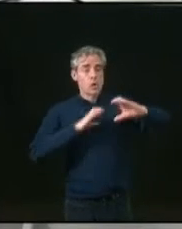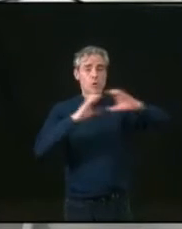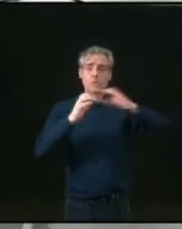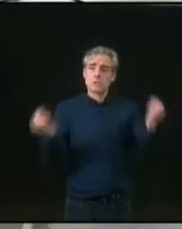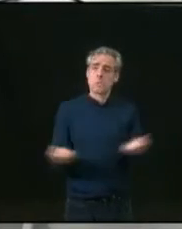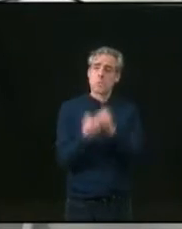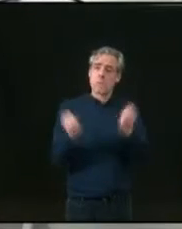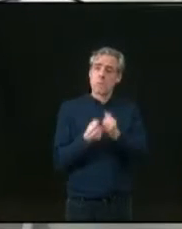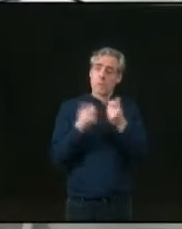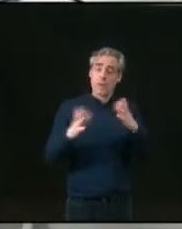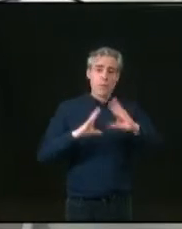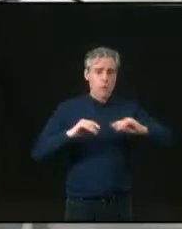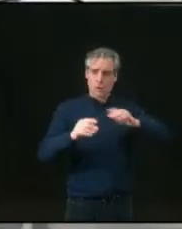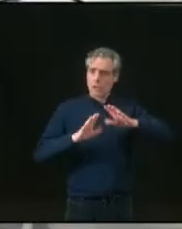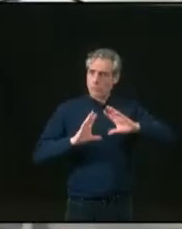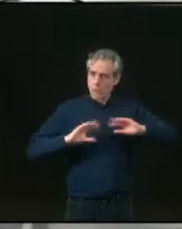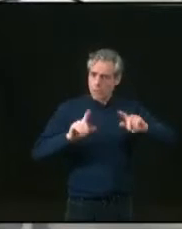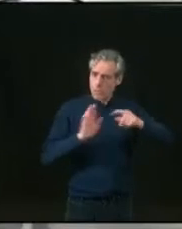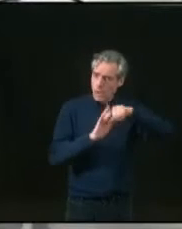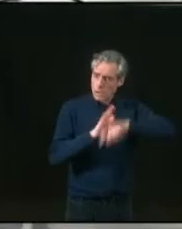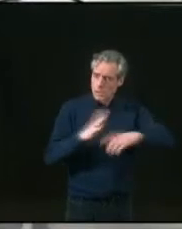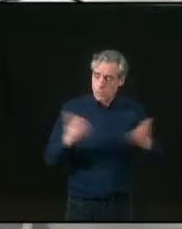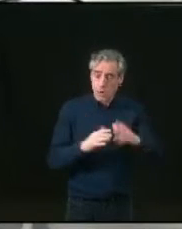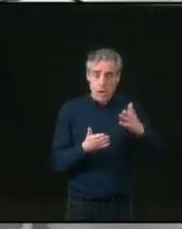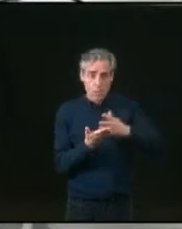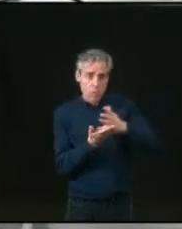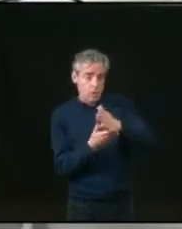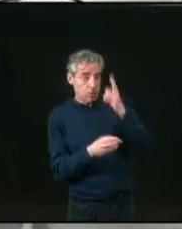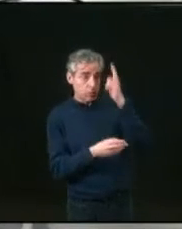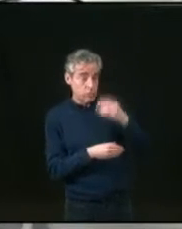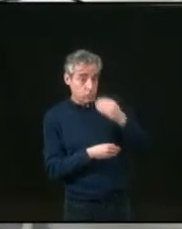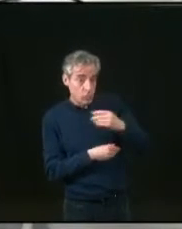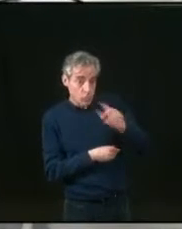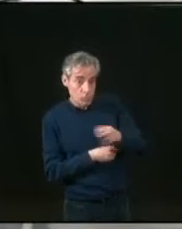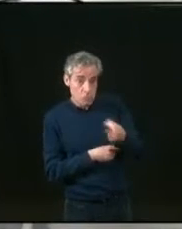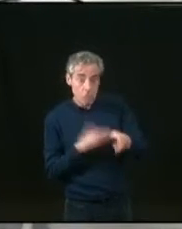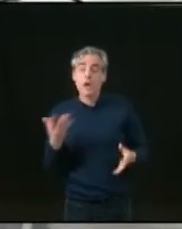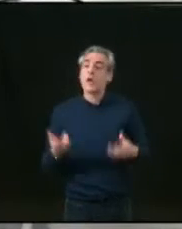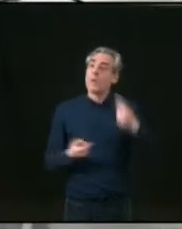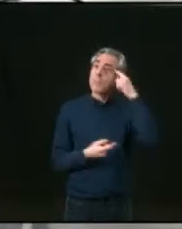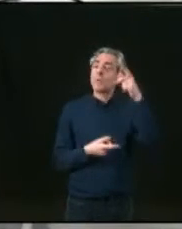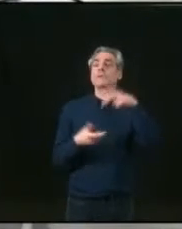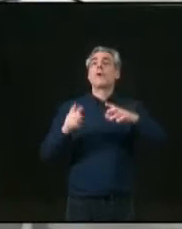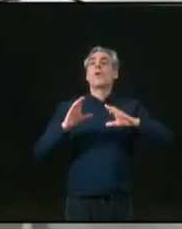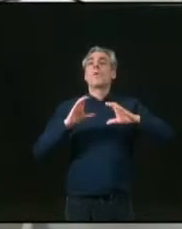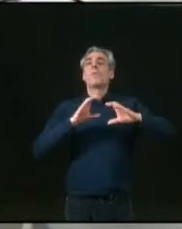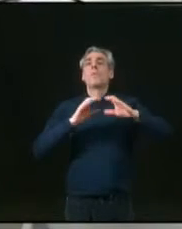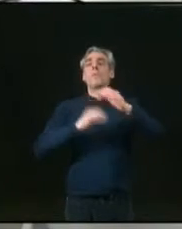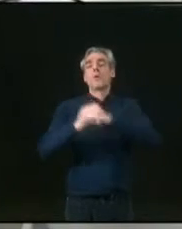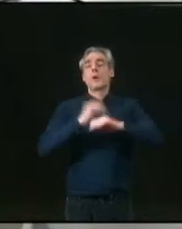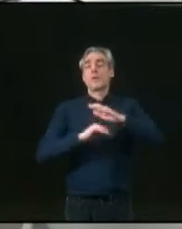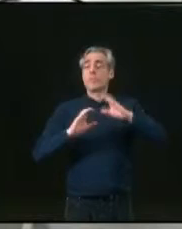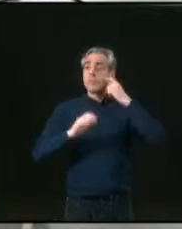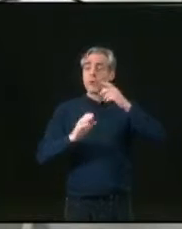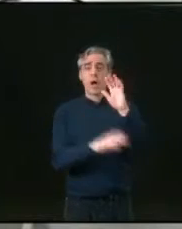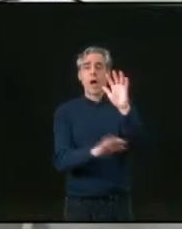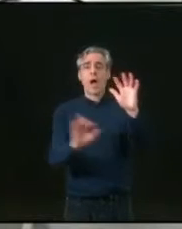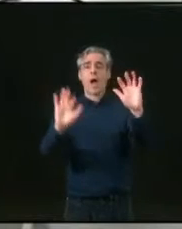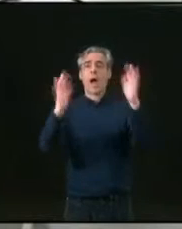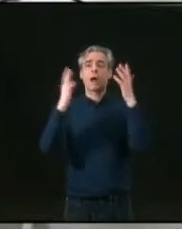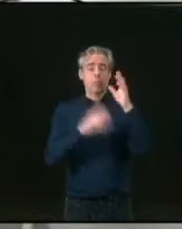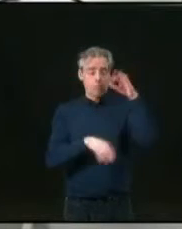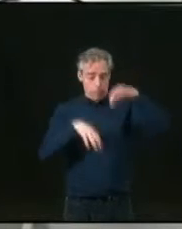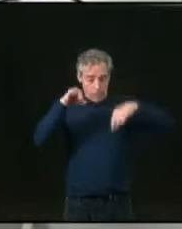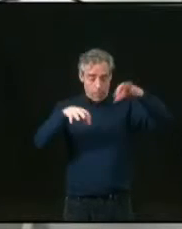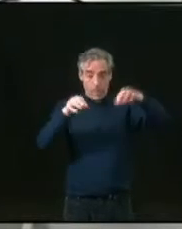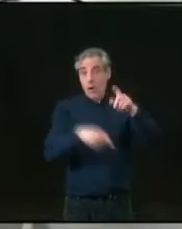sont réellement les engagements pris, les mesures appliquées et les projets commencés ? Nous pensons notamment au plan de communication sur la plantation d'arbres dans la ville.